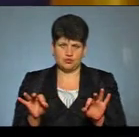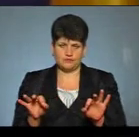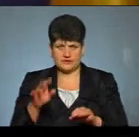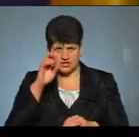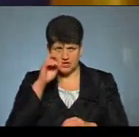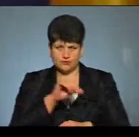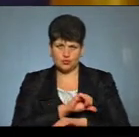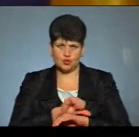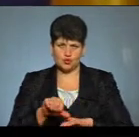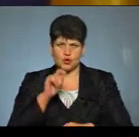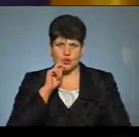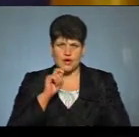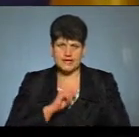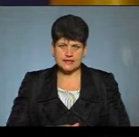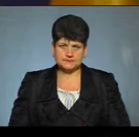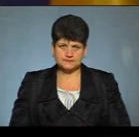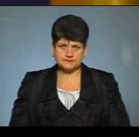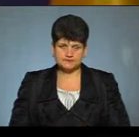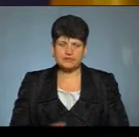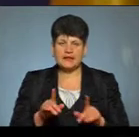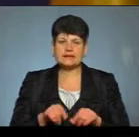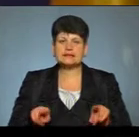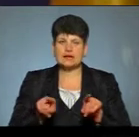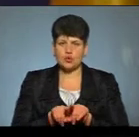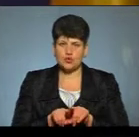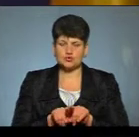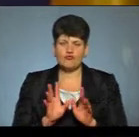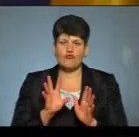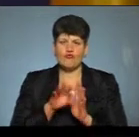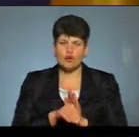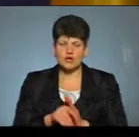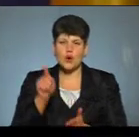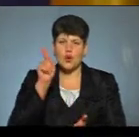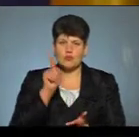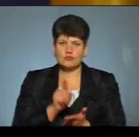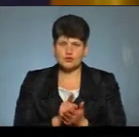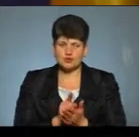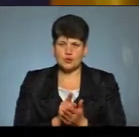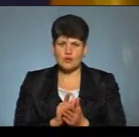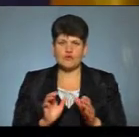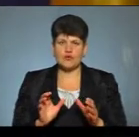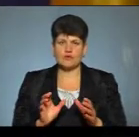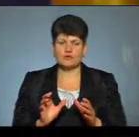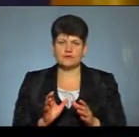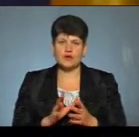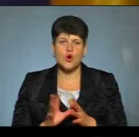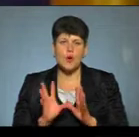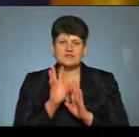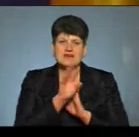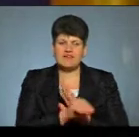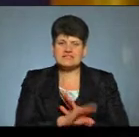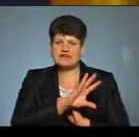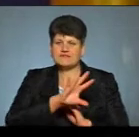державному кордоні України. Також вводиться обов'язкова обсервація всіх без виключення осіб, які